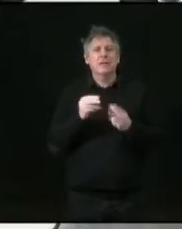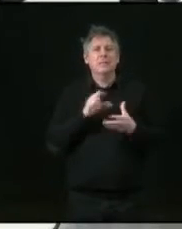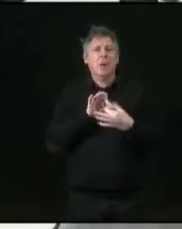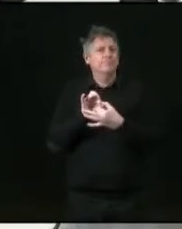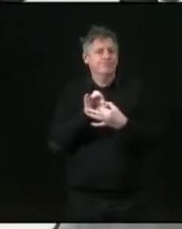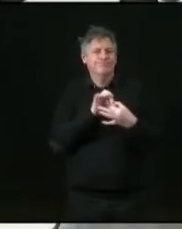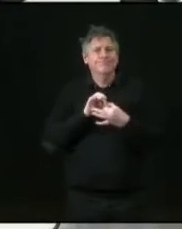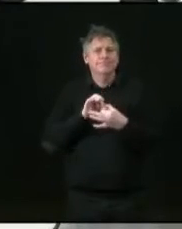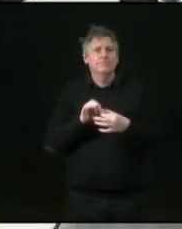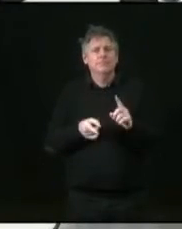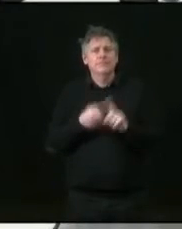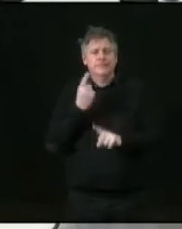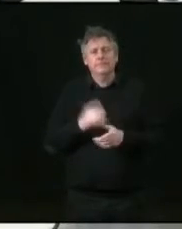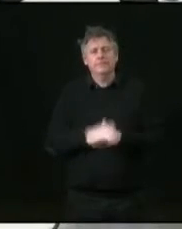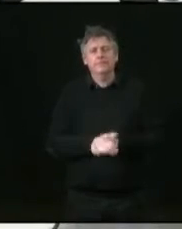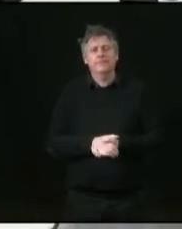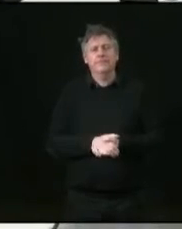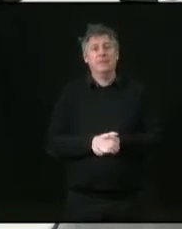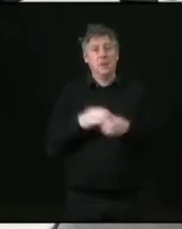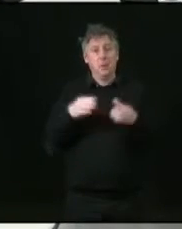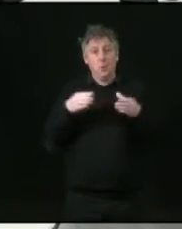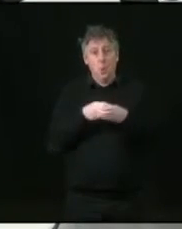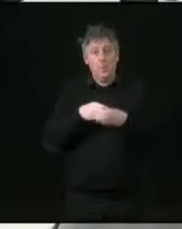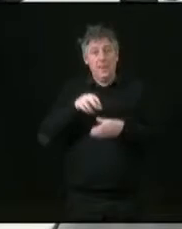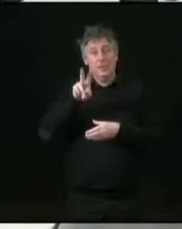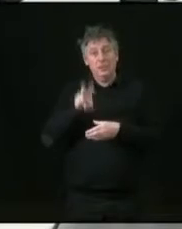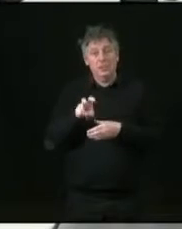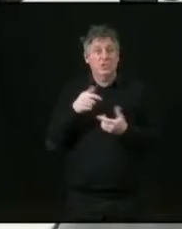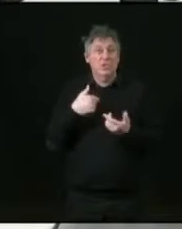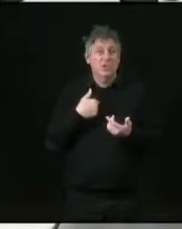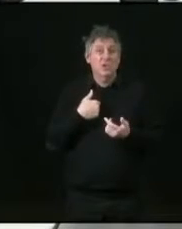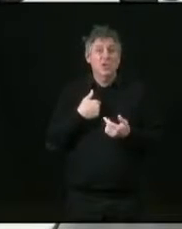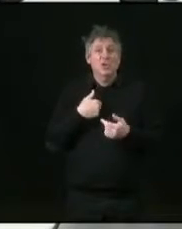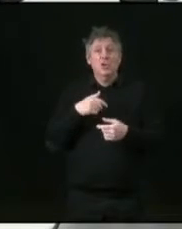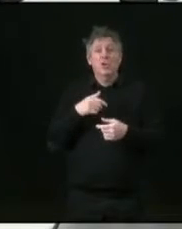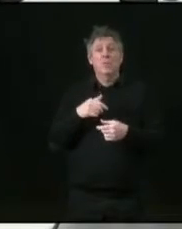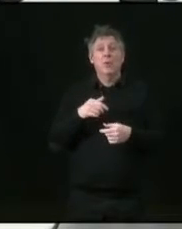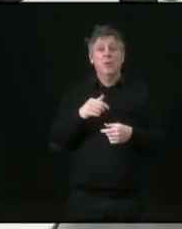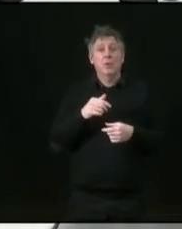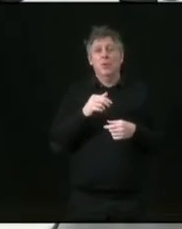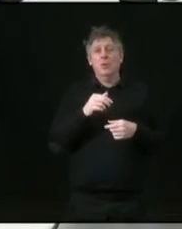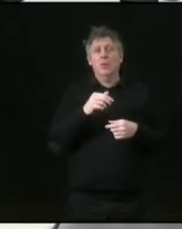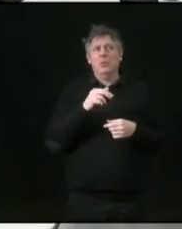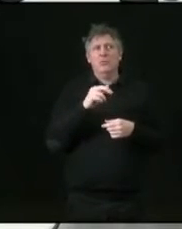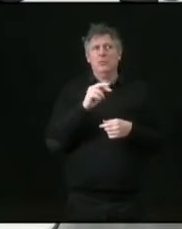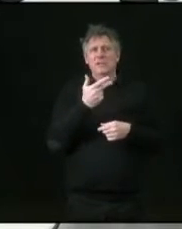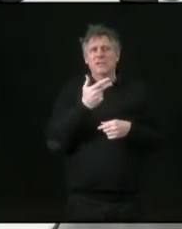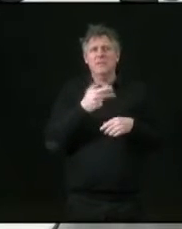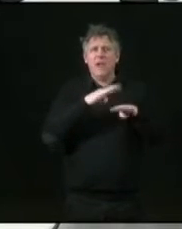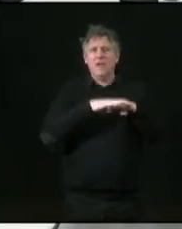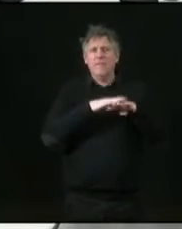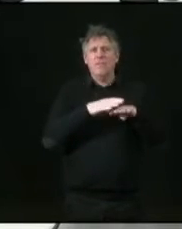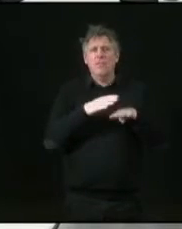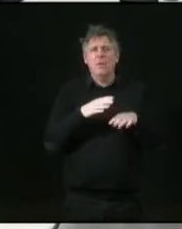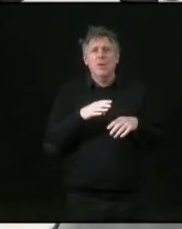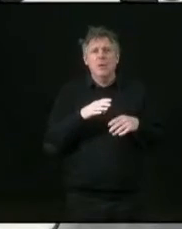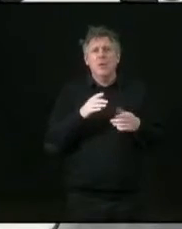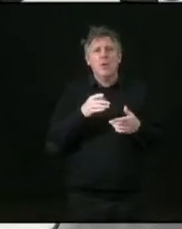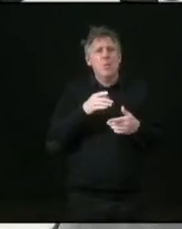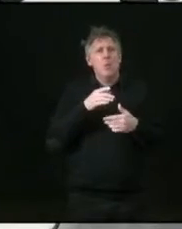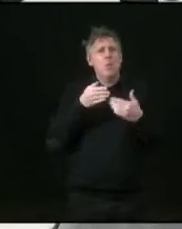sommes, alors là pour le coup, le groupe écologiste contre l'ouverture du troisième four à Créteil, mais comme l'a dit M. le maire, c'est le GPSEA qui